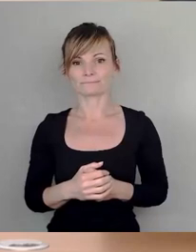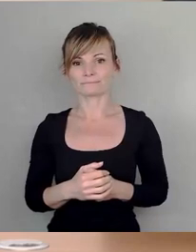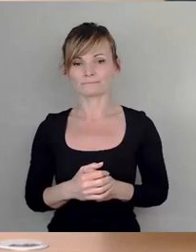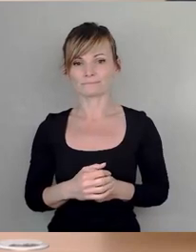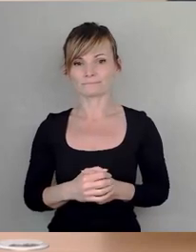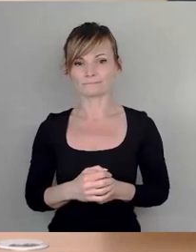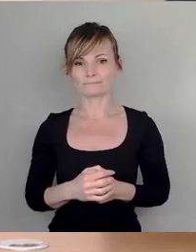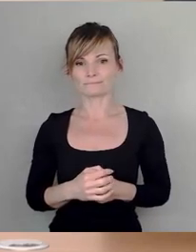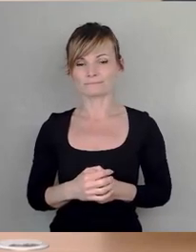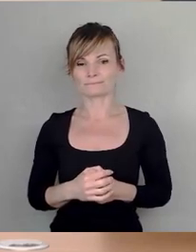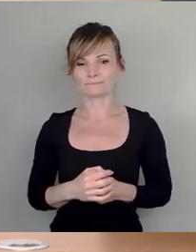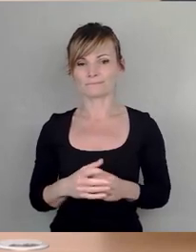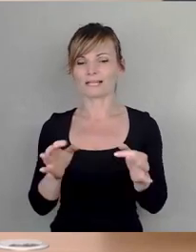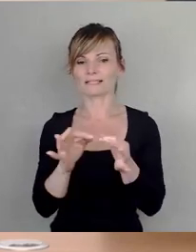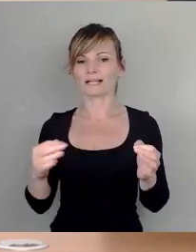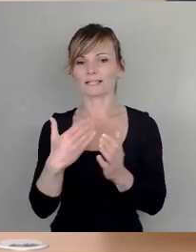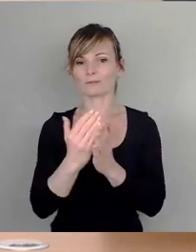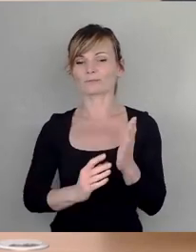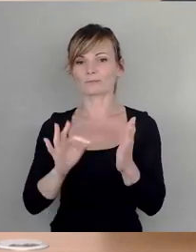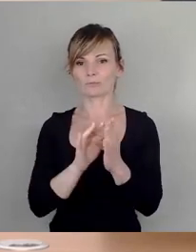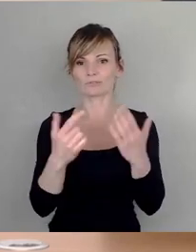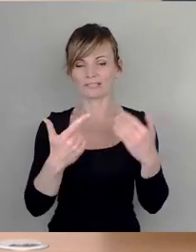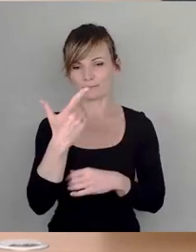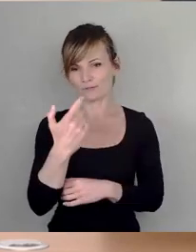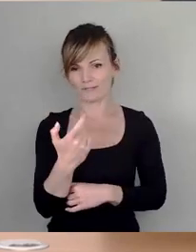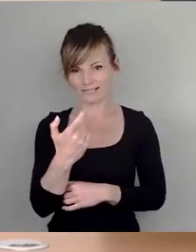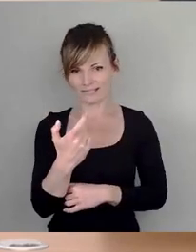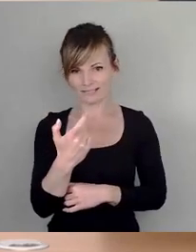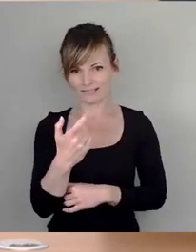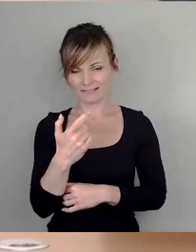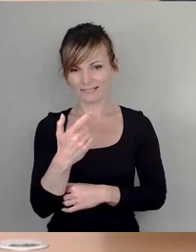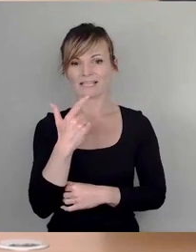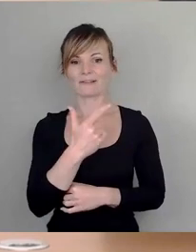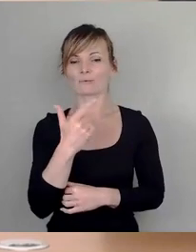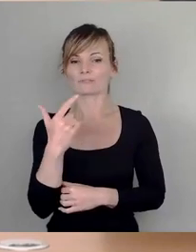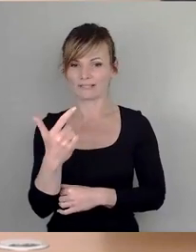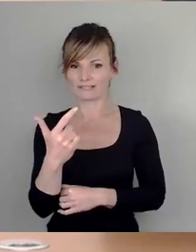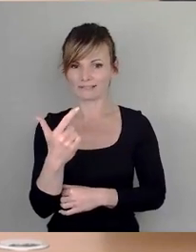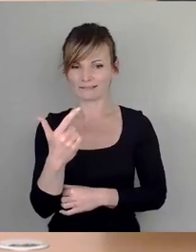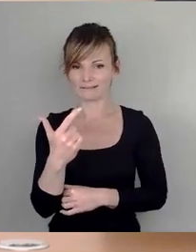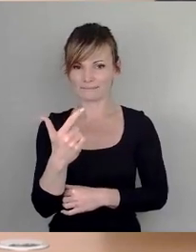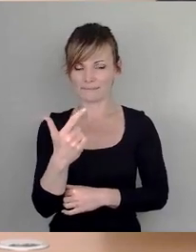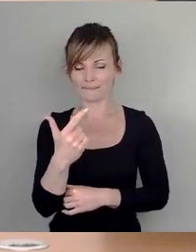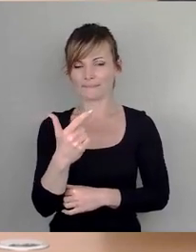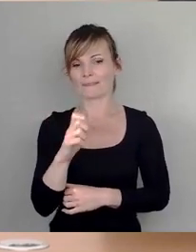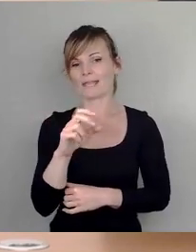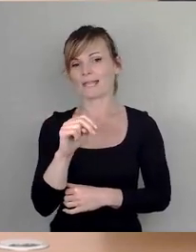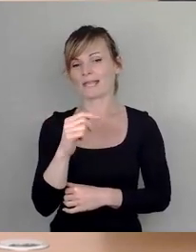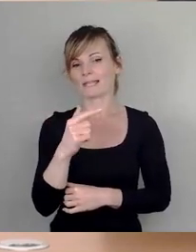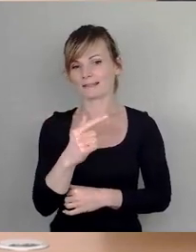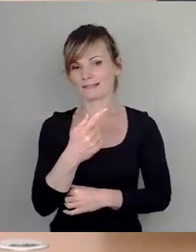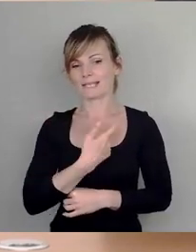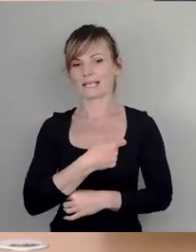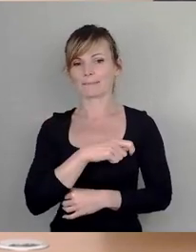In Tagesordnungspunkt 27, 22 Entkriminalisierung des Fahrens ohne Fahrschein